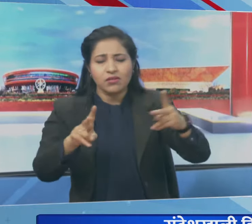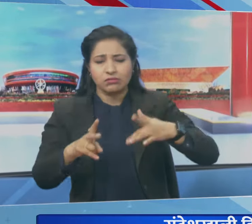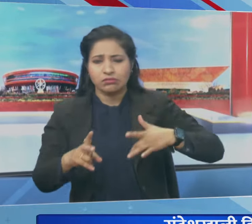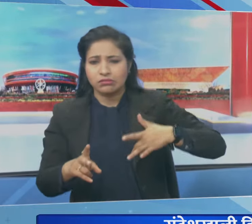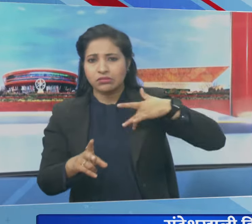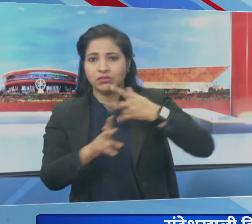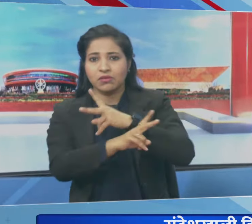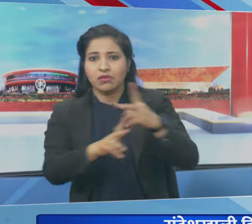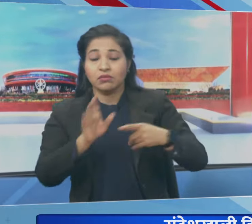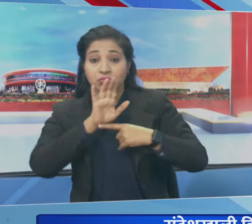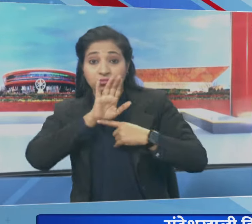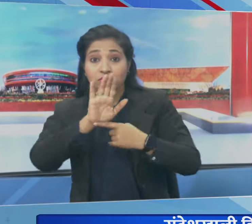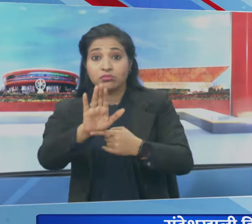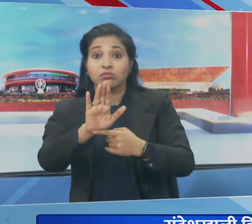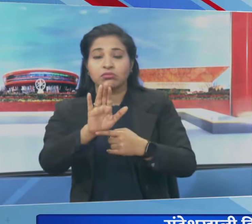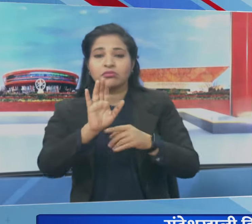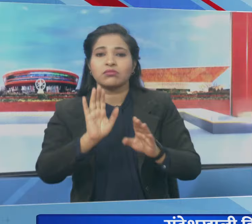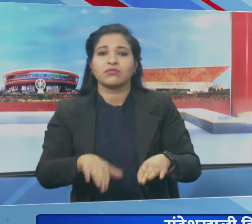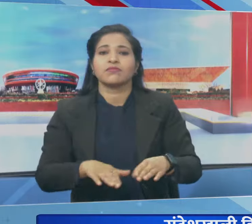को दर्शा आया गया था